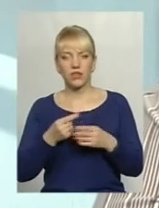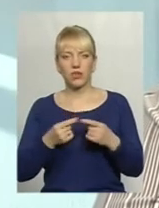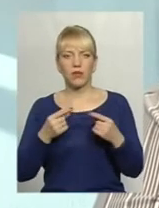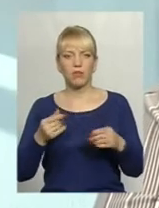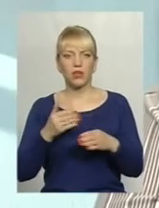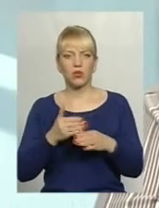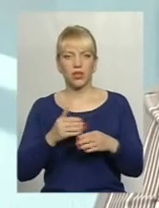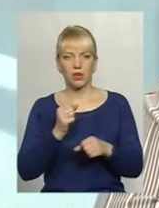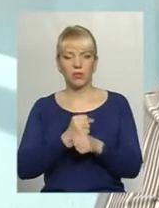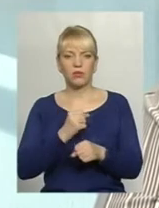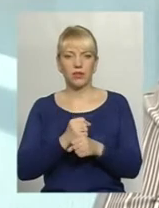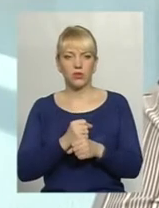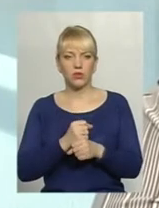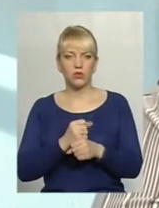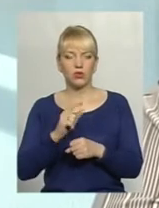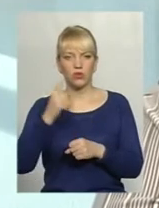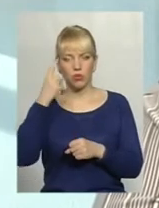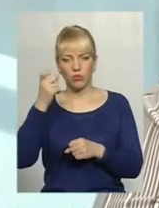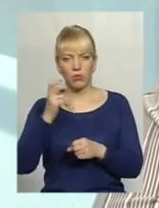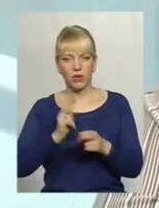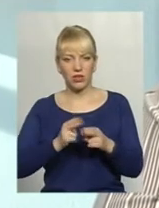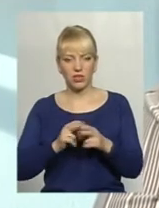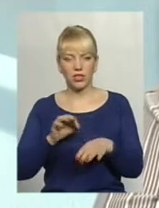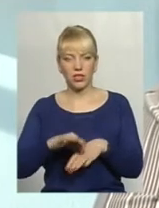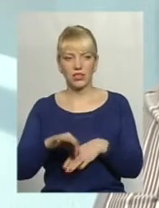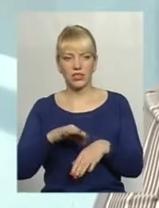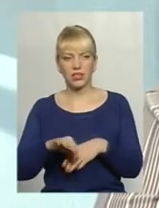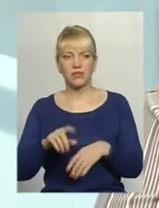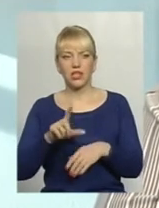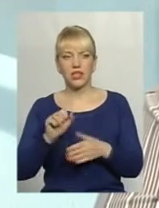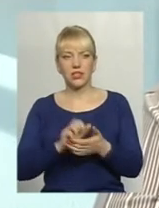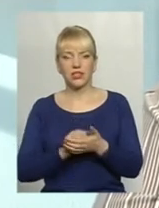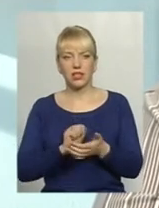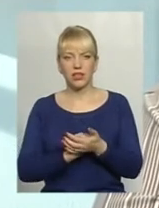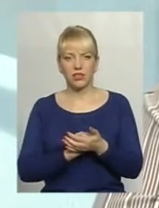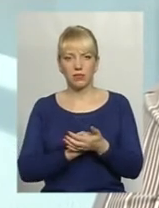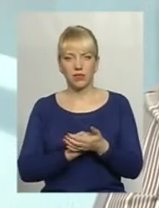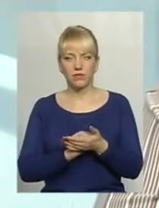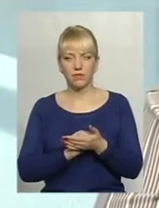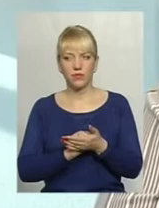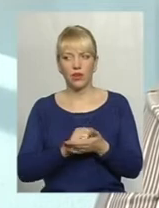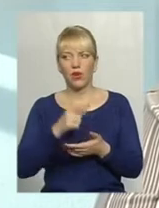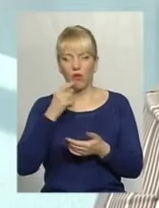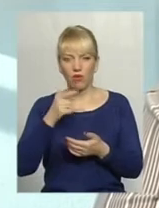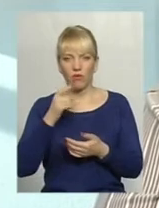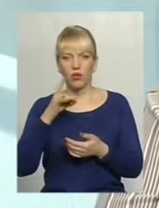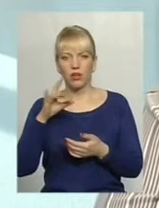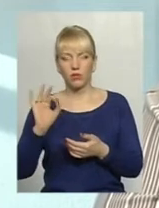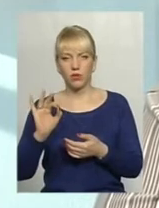працюють щодо і попередження насильства, і певними заняттями, говорять про